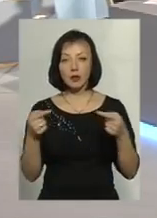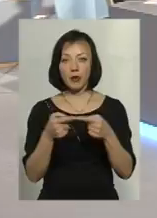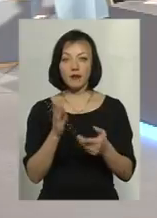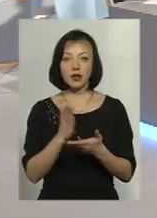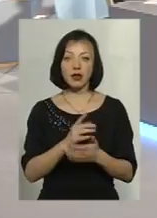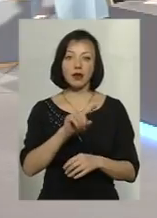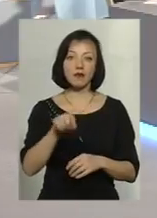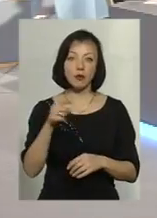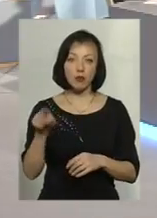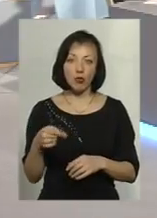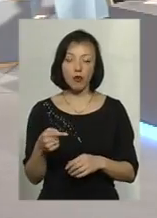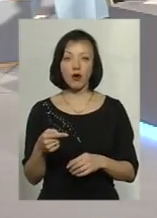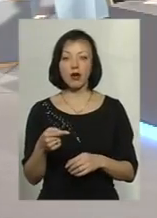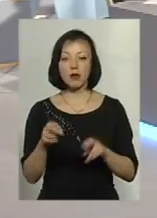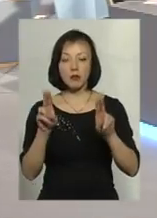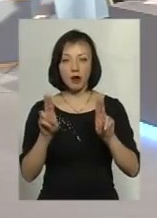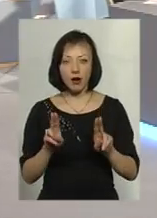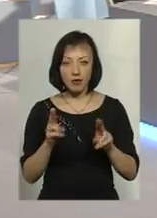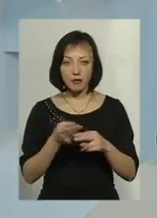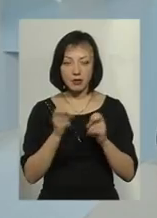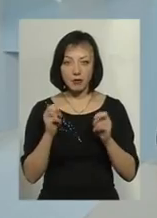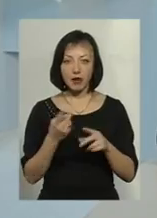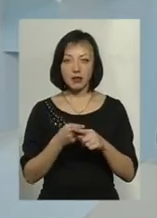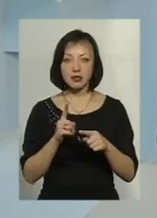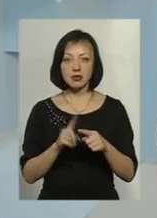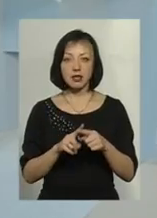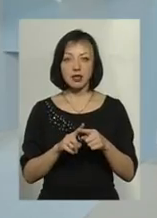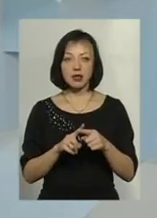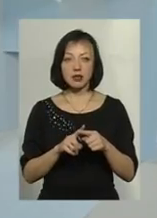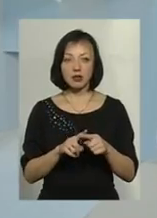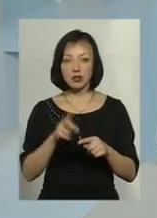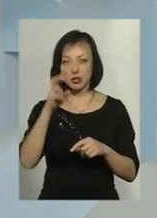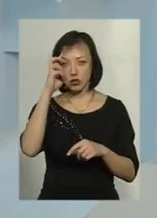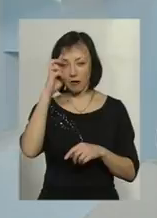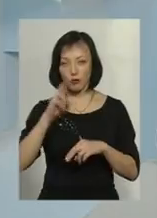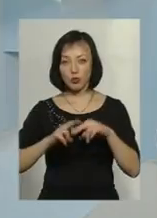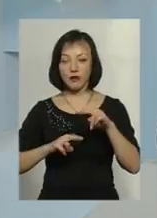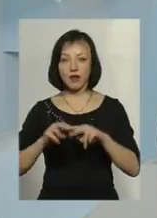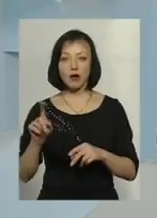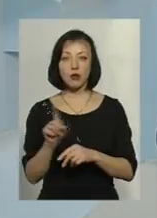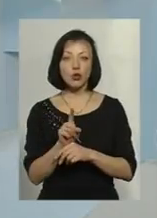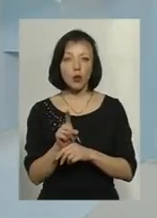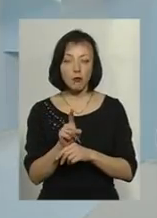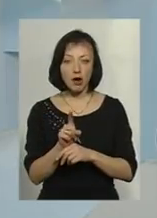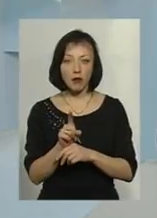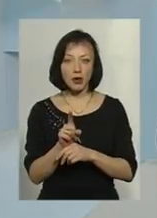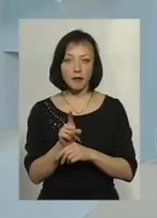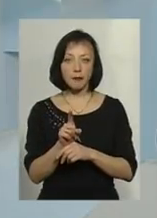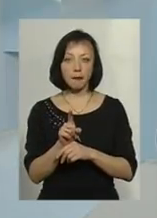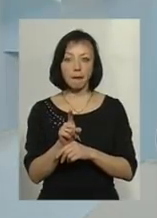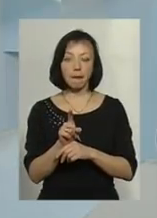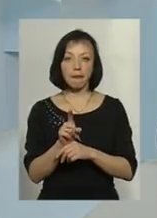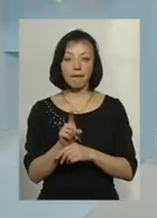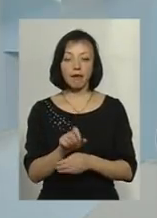які визначені правилами безпеки системи газопостачання і державними будівельними нормами. З